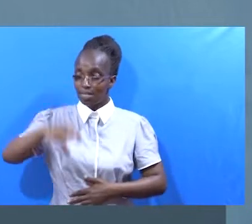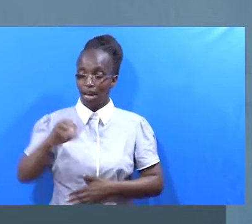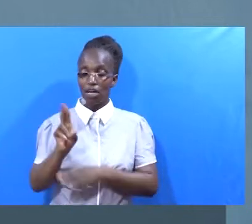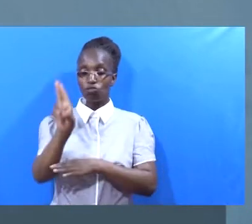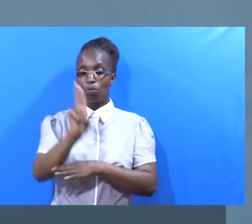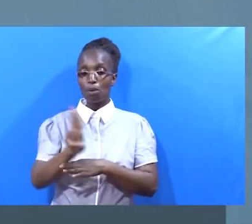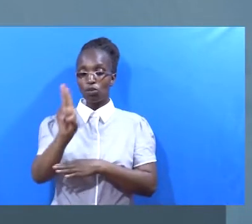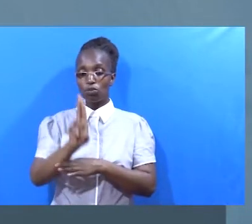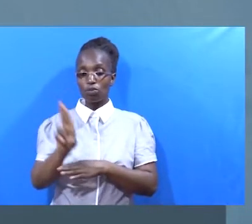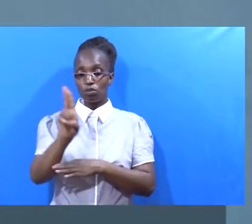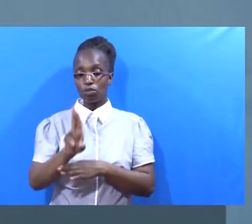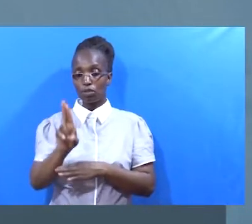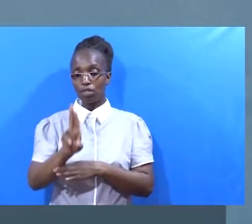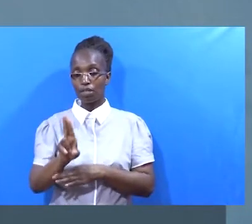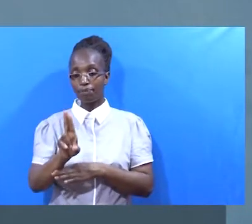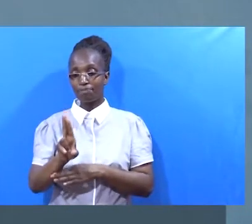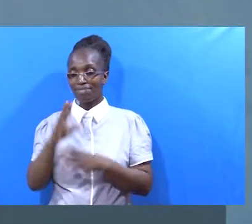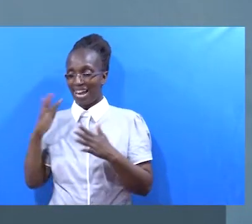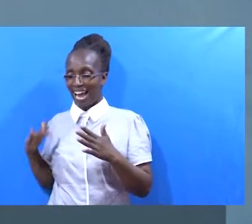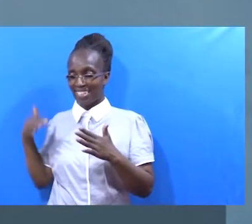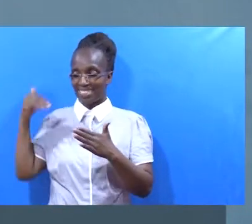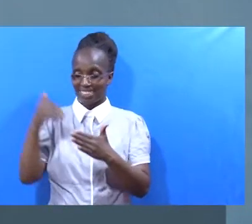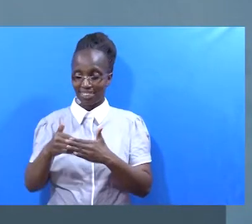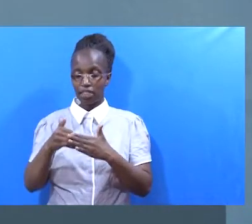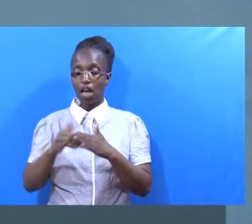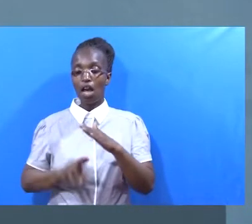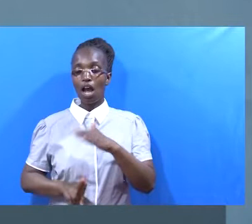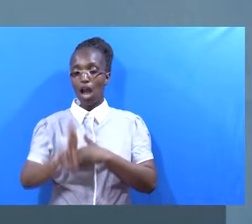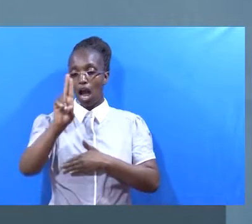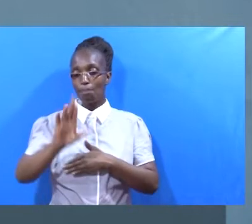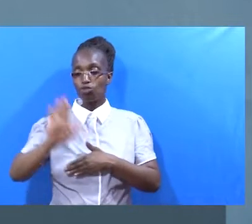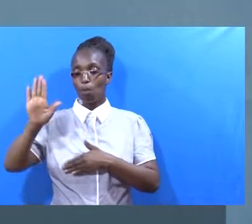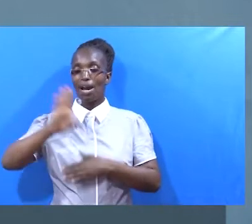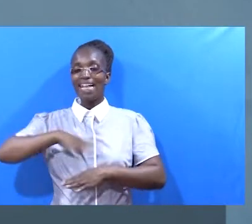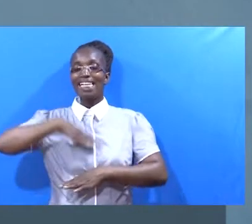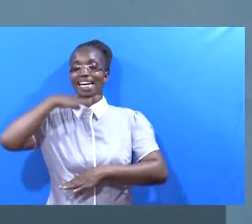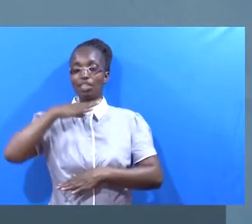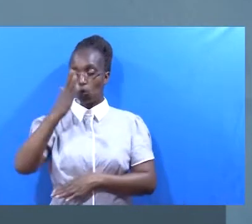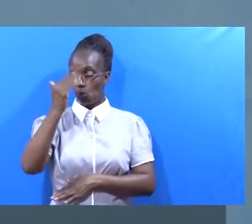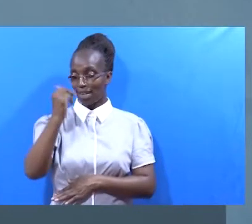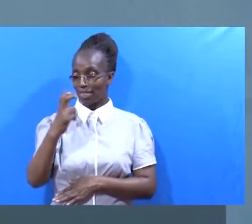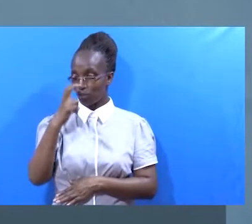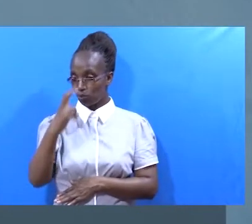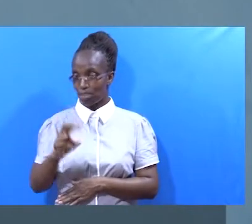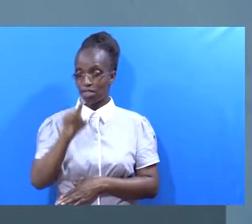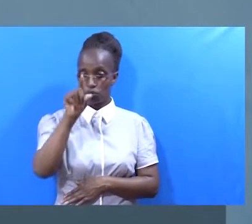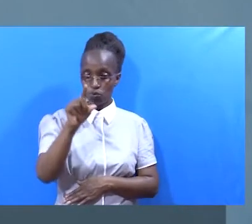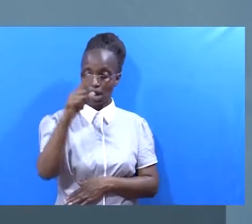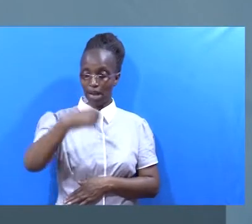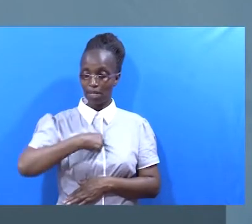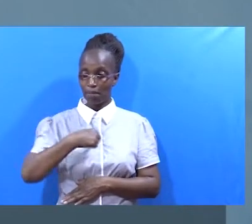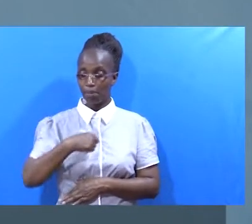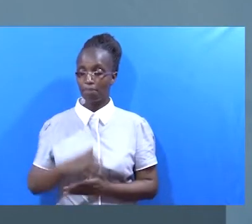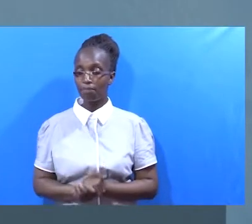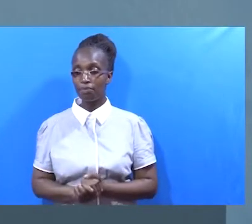kutumika Ili aje kutumika na kafikia kifu hata kifu cha musalaba Ili ya weze kuniona mimi na